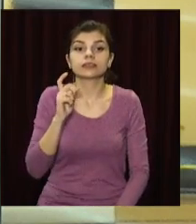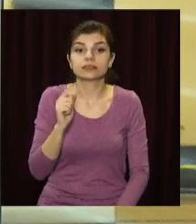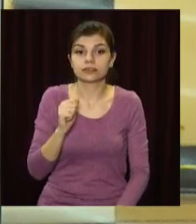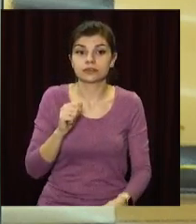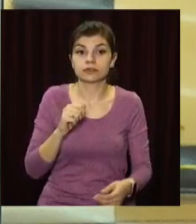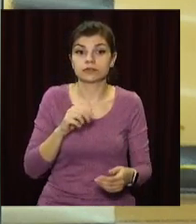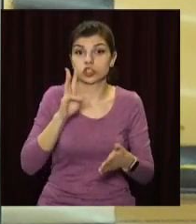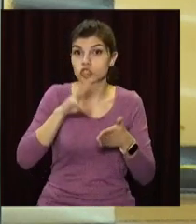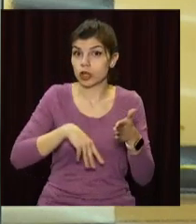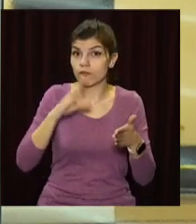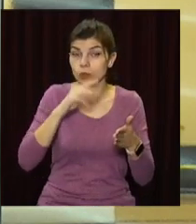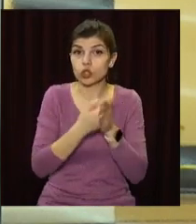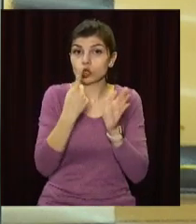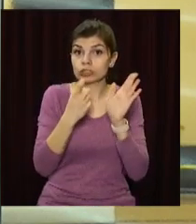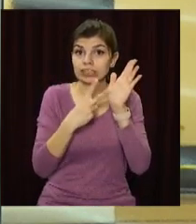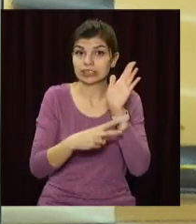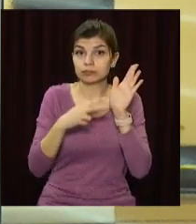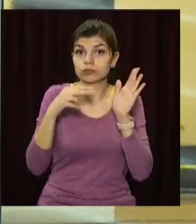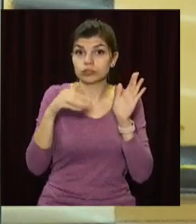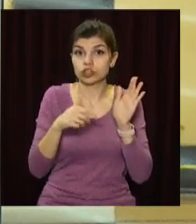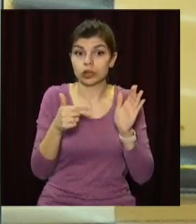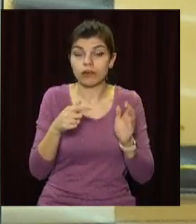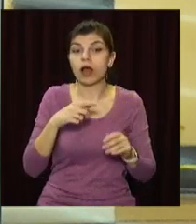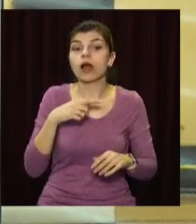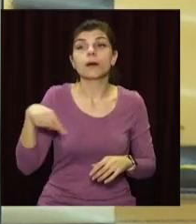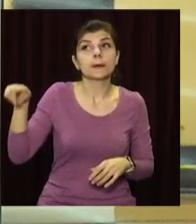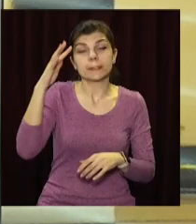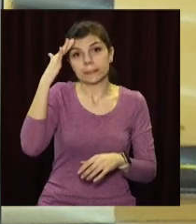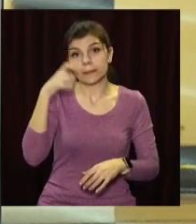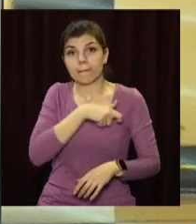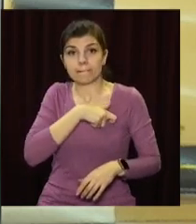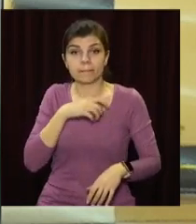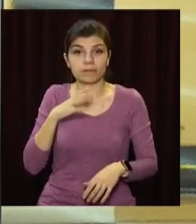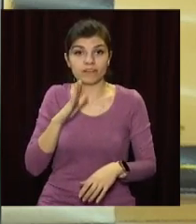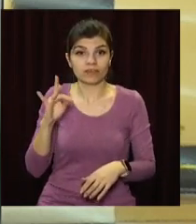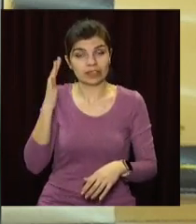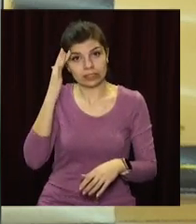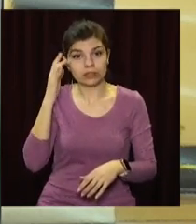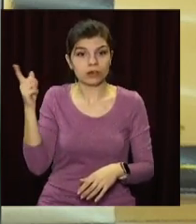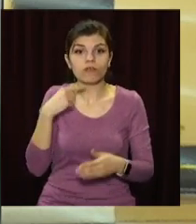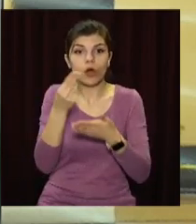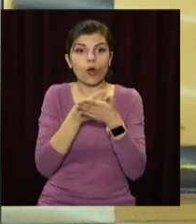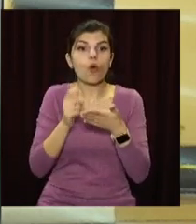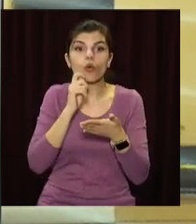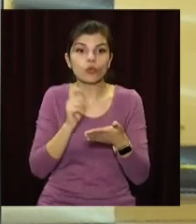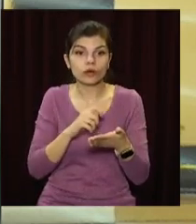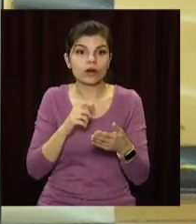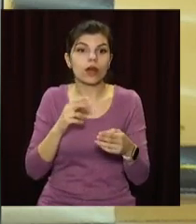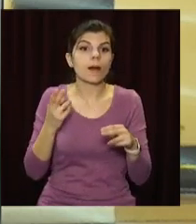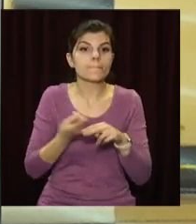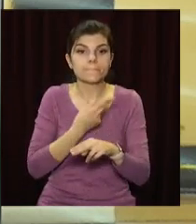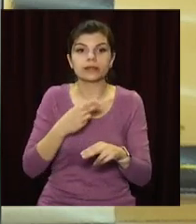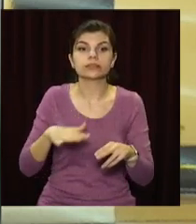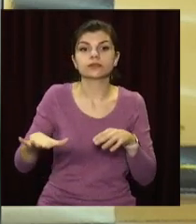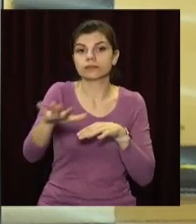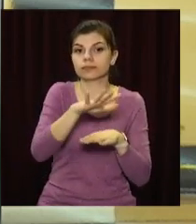штраф до 170 тисяч гривень. Раді хочуть запровадити відповідальність за зображення України без окупованих